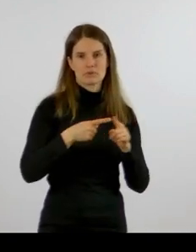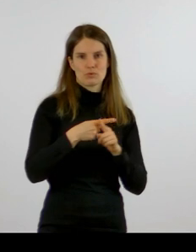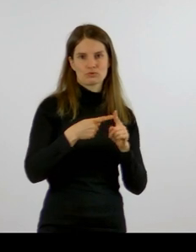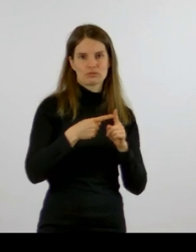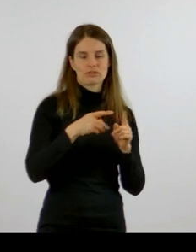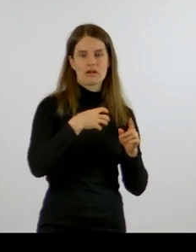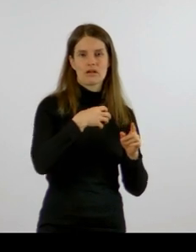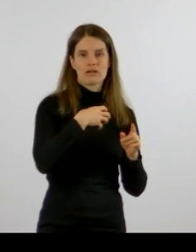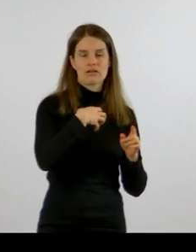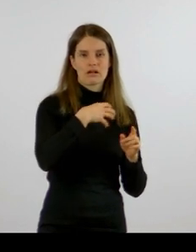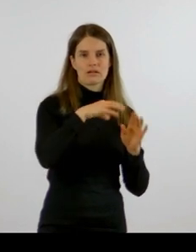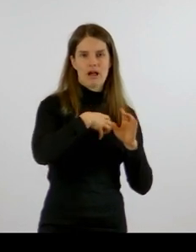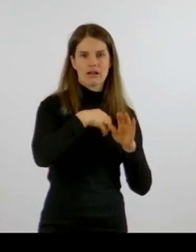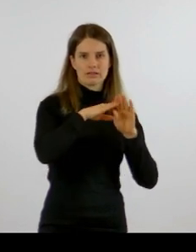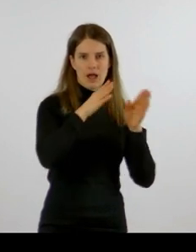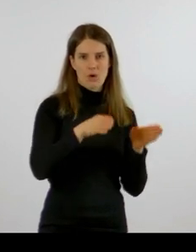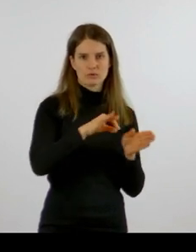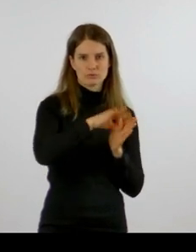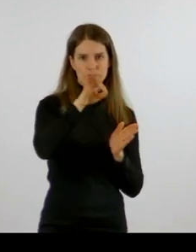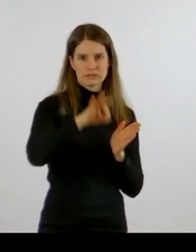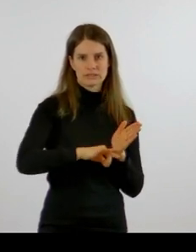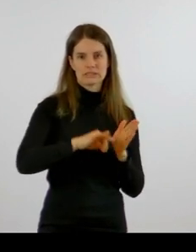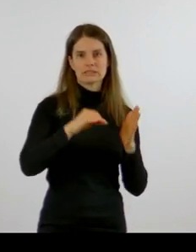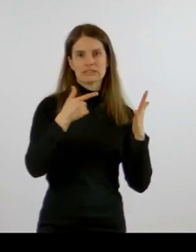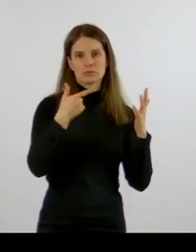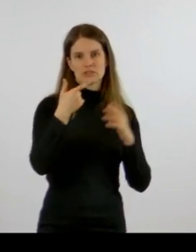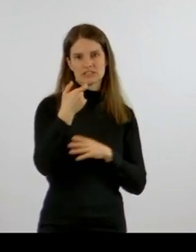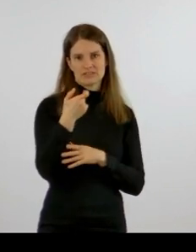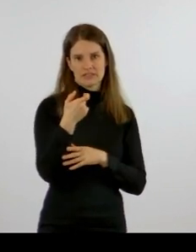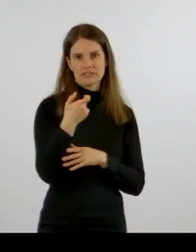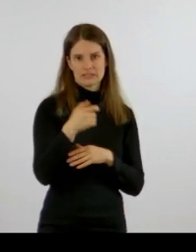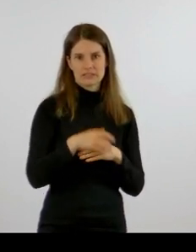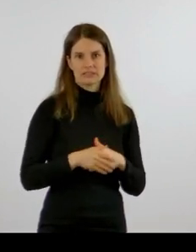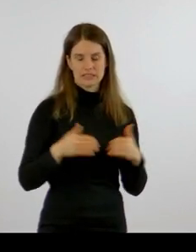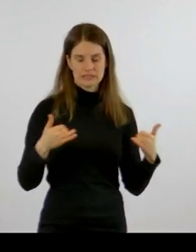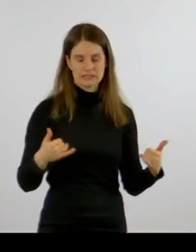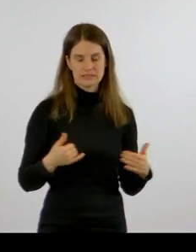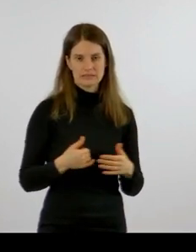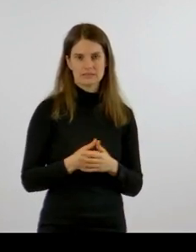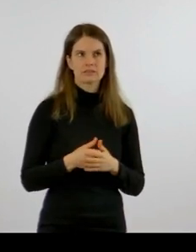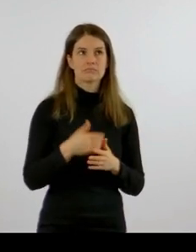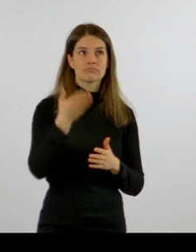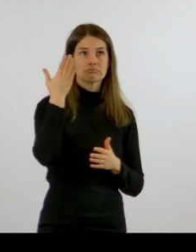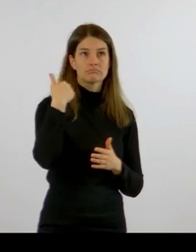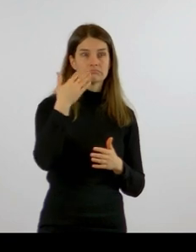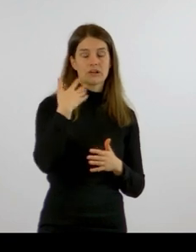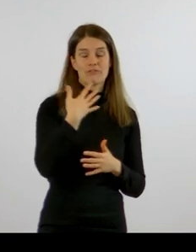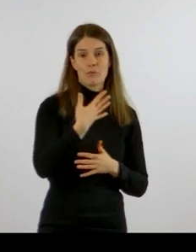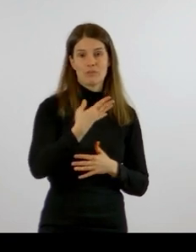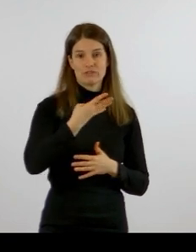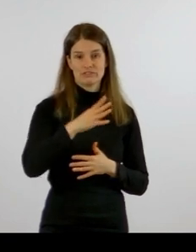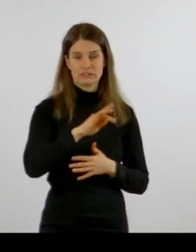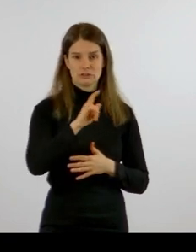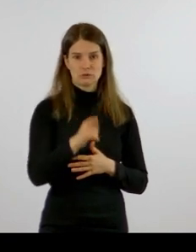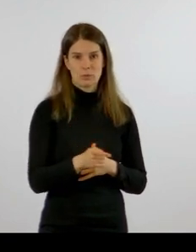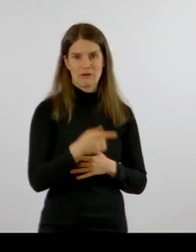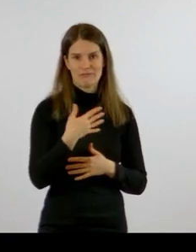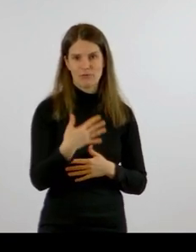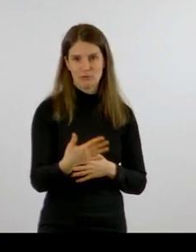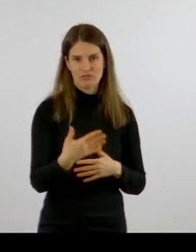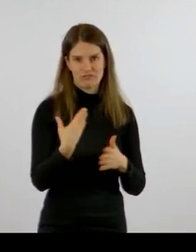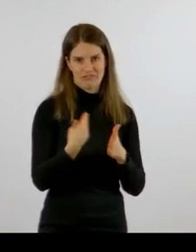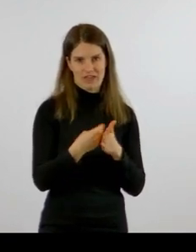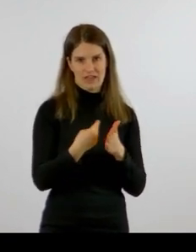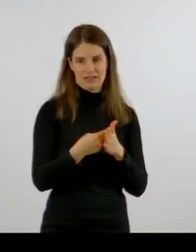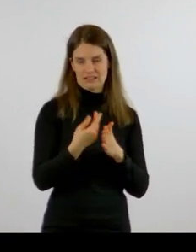27. Der Höchstwert hier lag einmal bei 45,5.